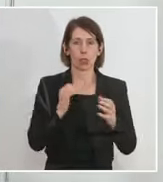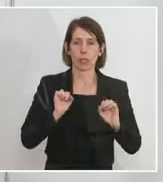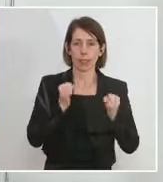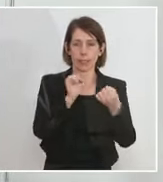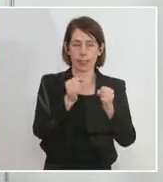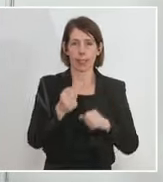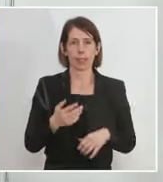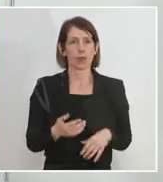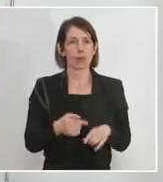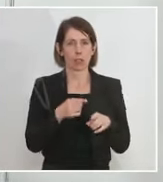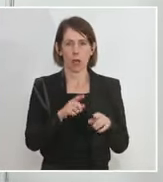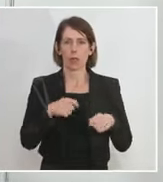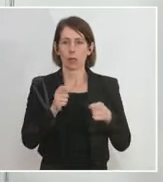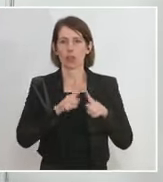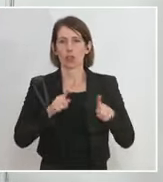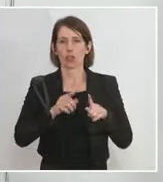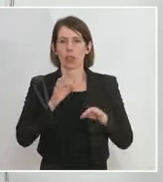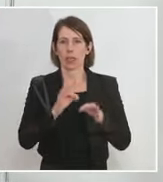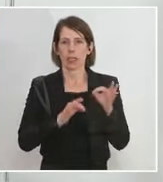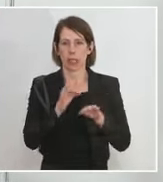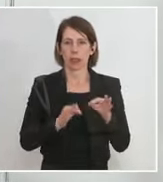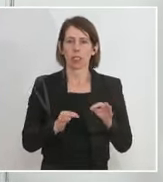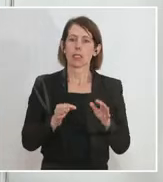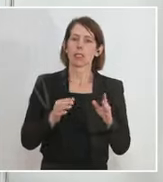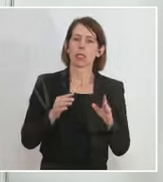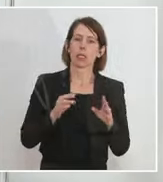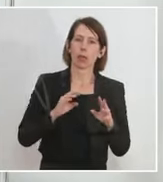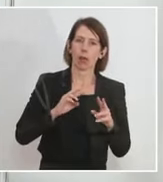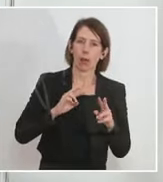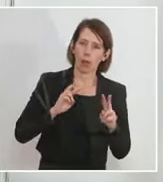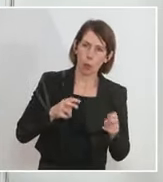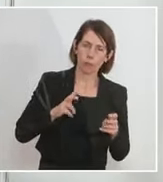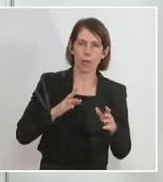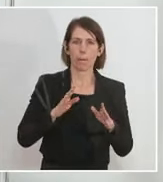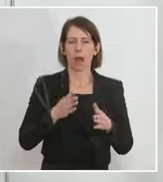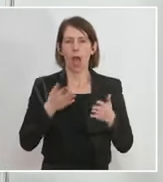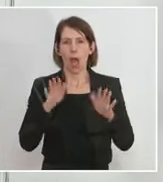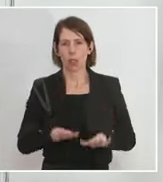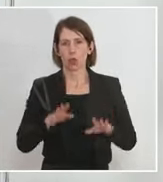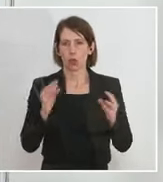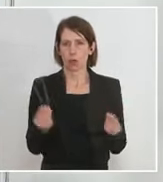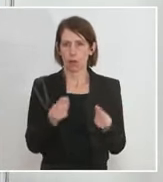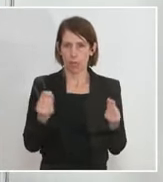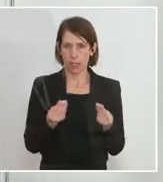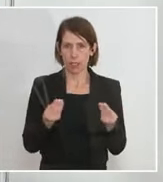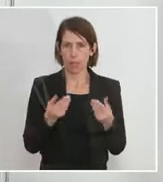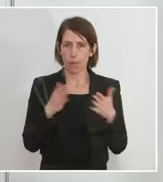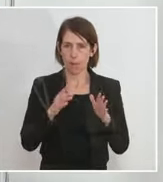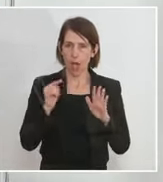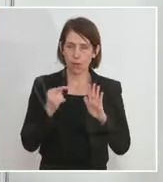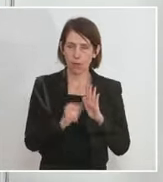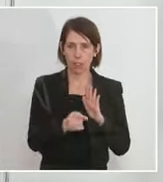Statistiken dazu gibt, dass hier alles rund um das Asylwesen vertiefter und